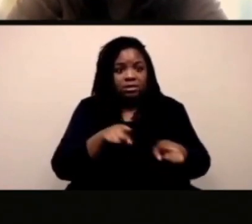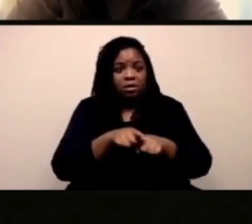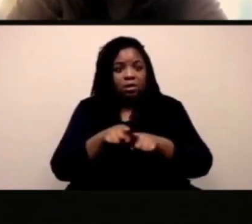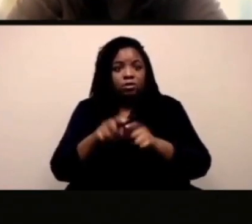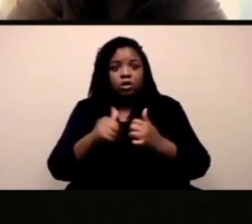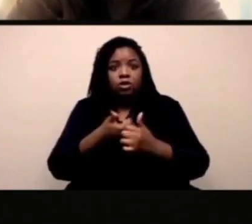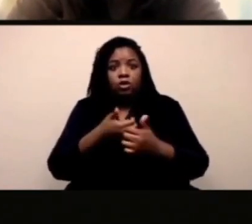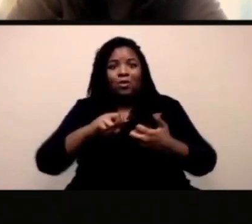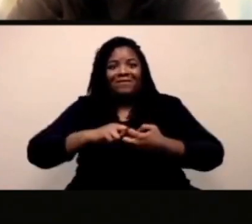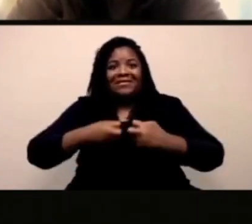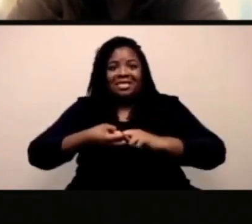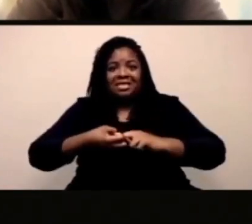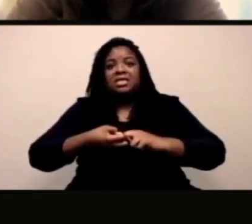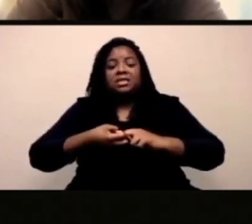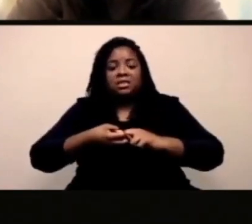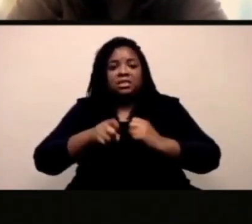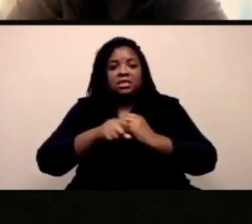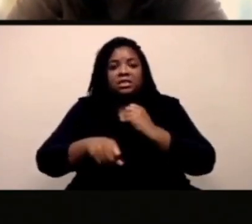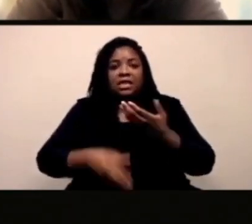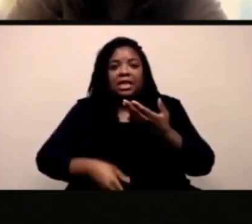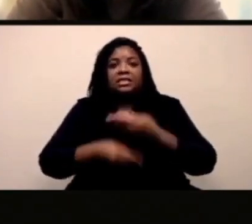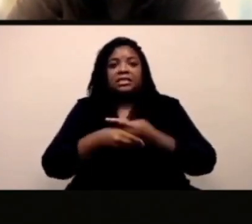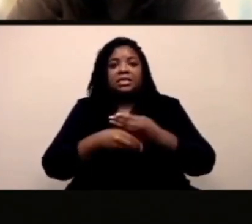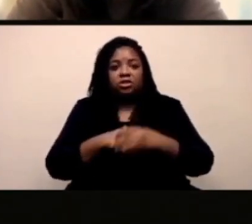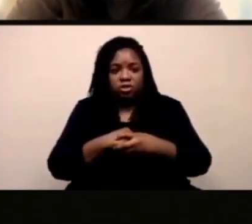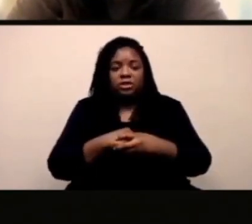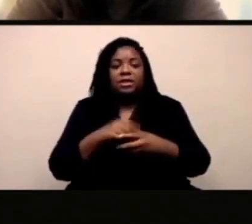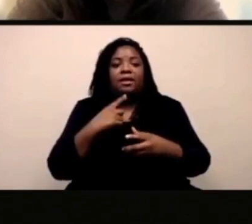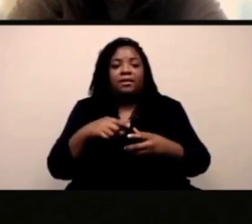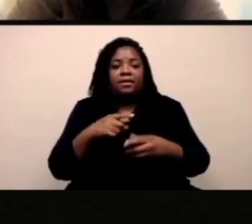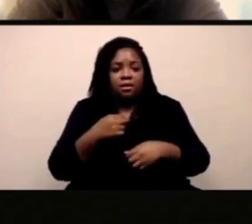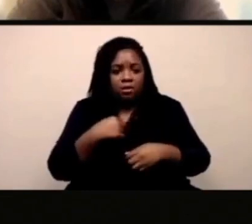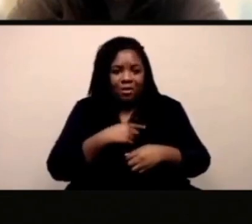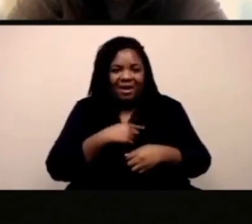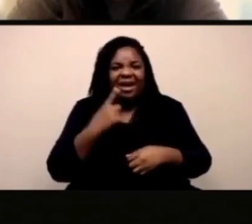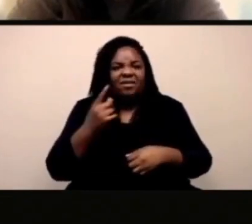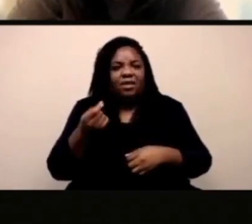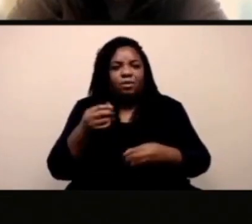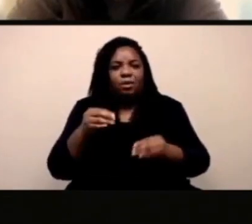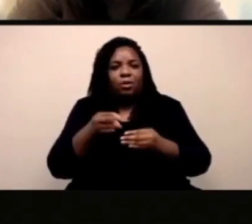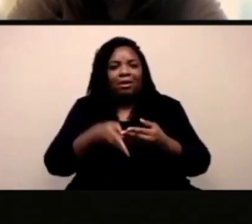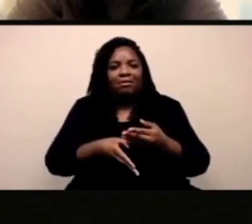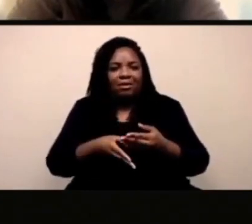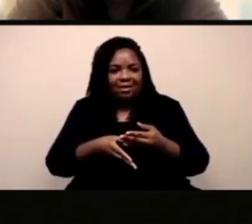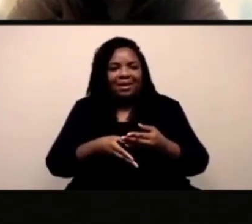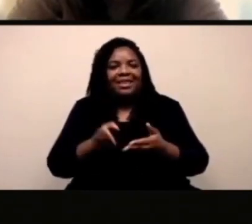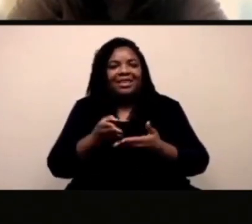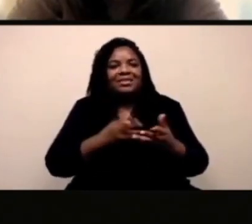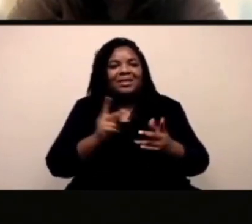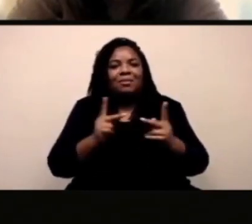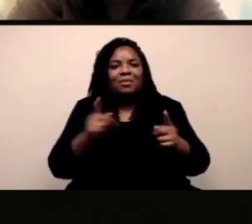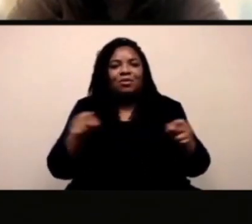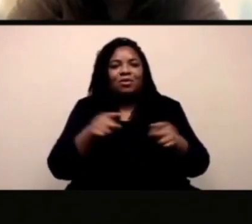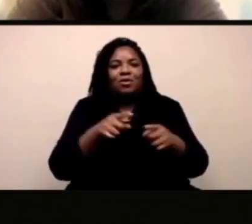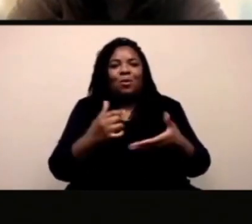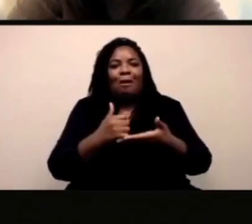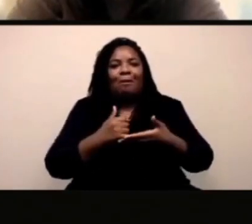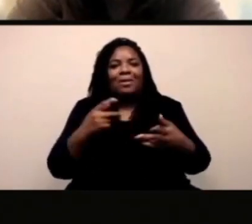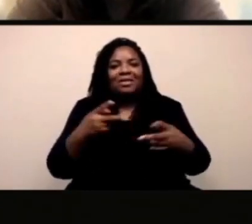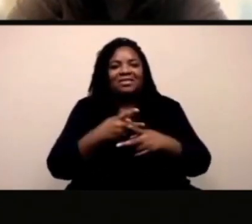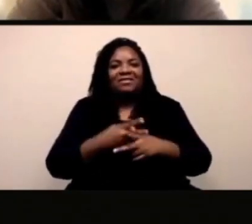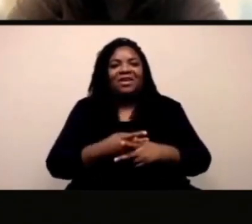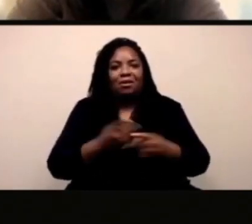Ancora non si è condiviso su Scratch Lab. Stiamo cominciando una nuova estensione di fisica